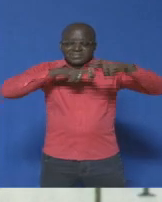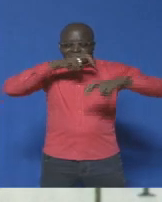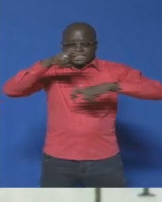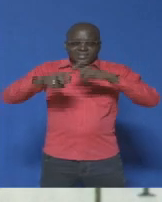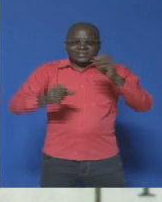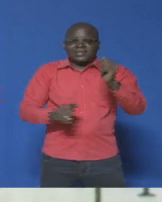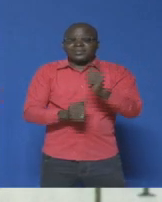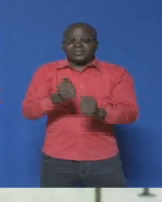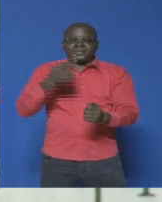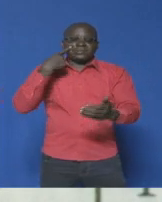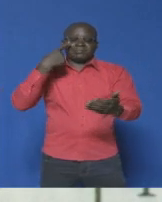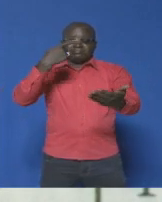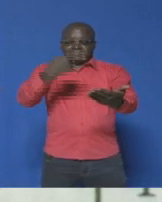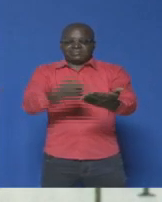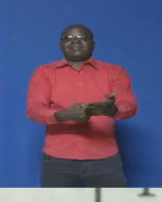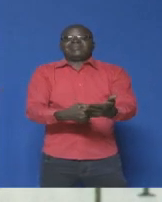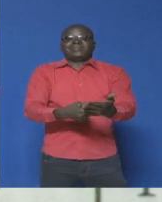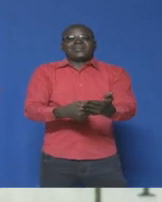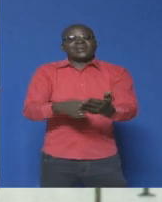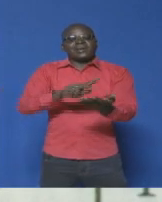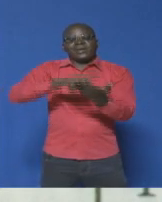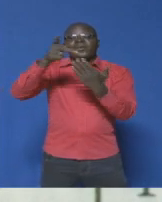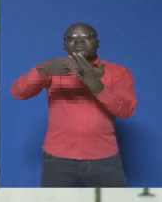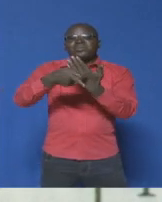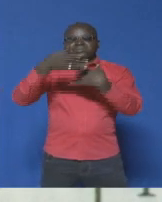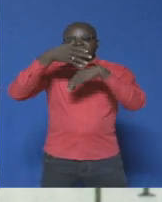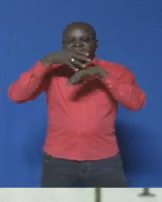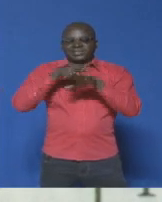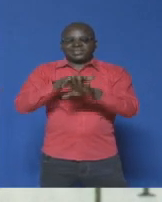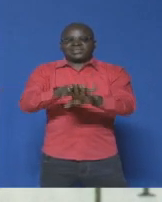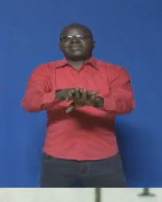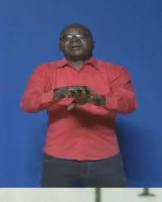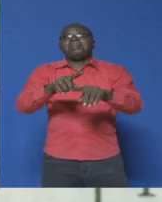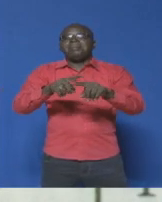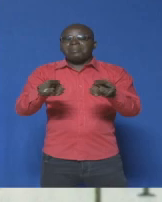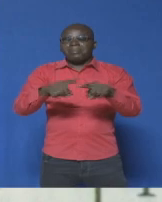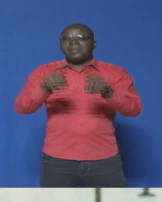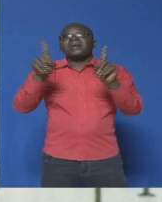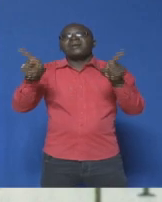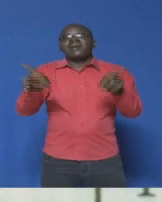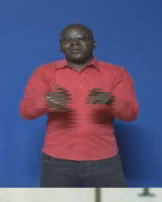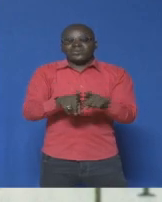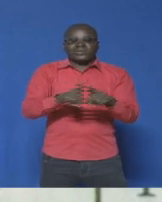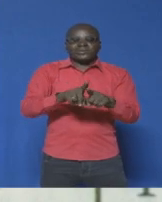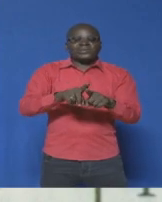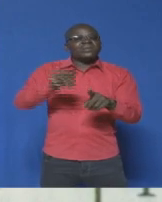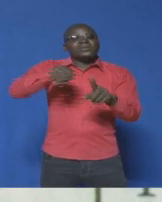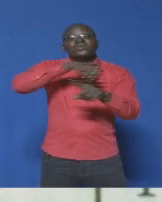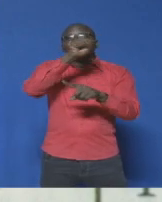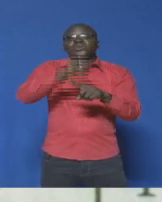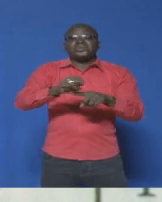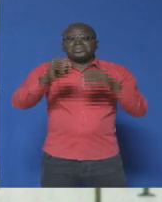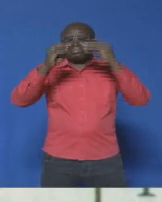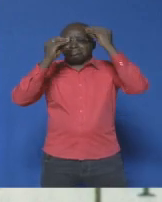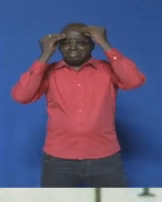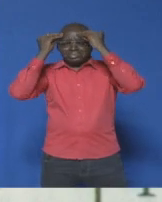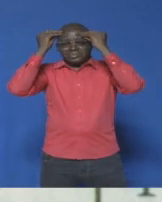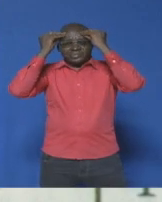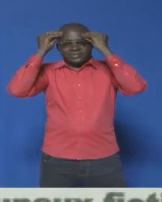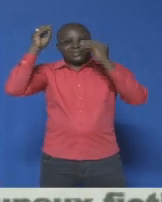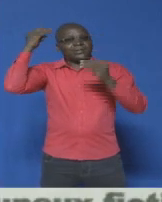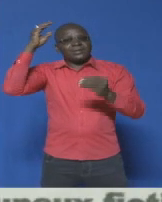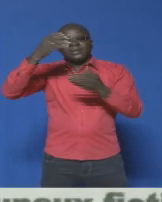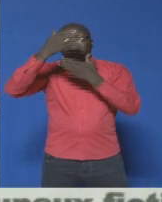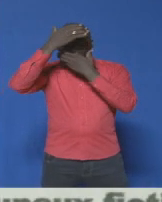revue les grands projets d'intégration, mais aussi examiner de nouveaux sujets de préoccupation, tels le terrorisme.